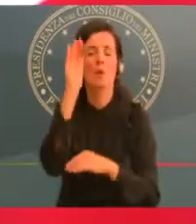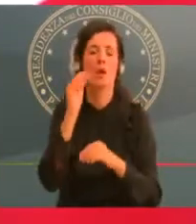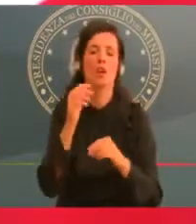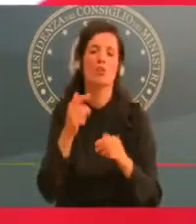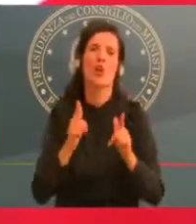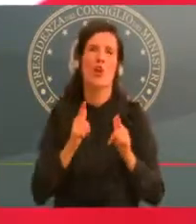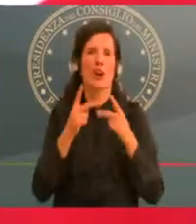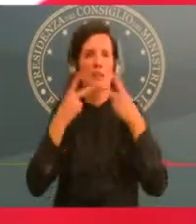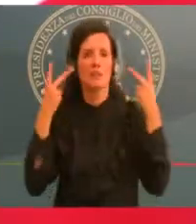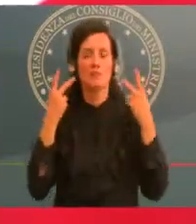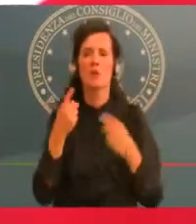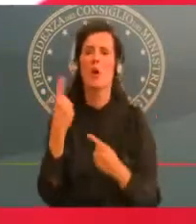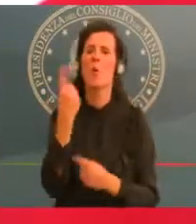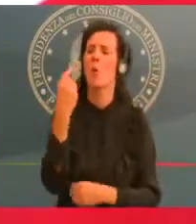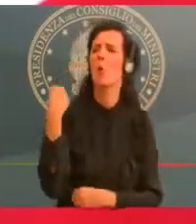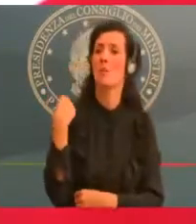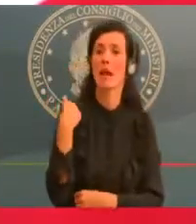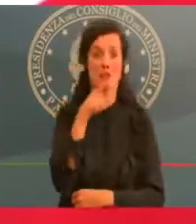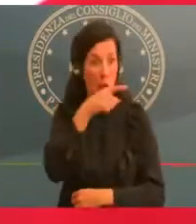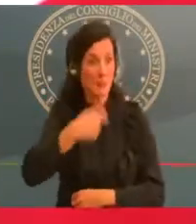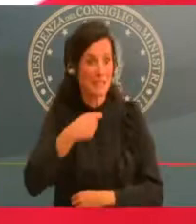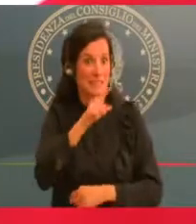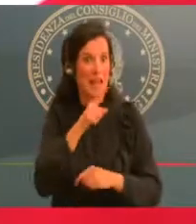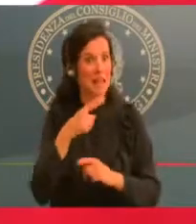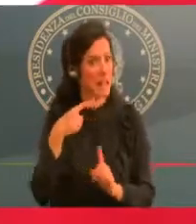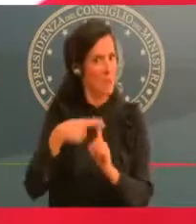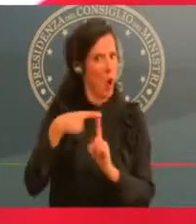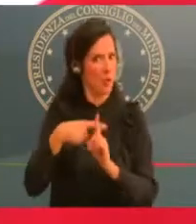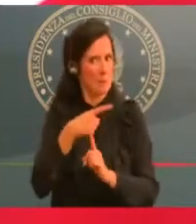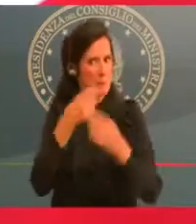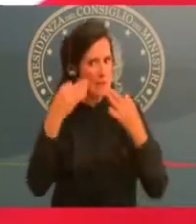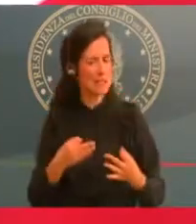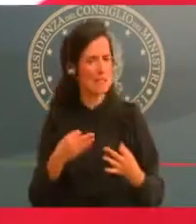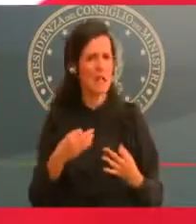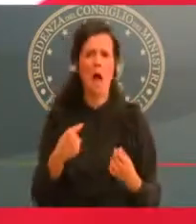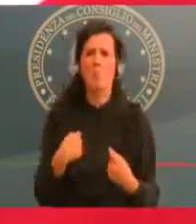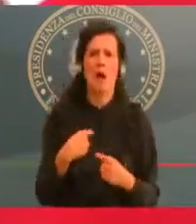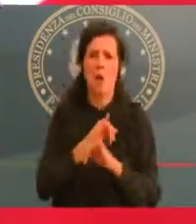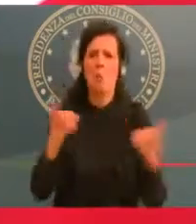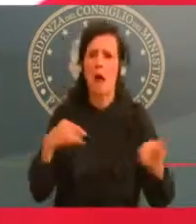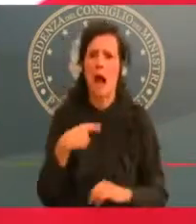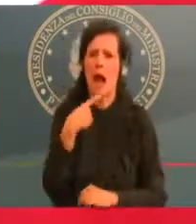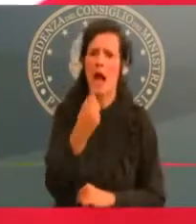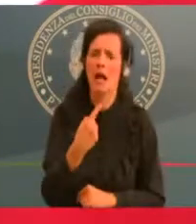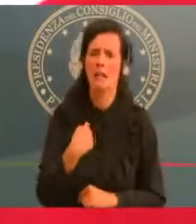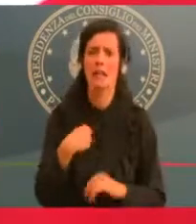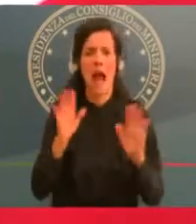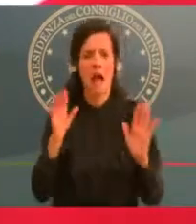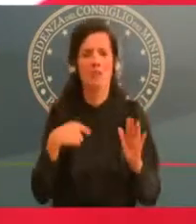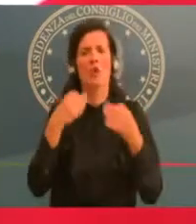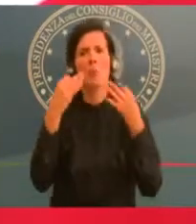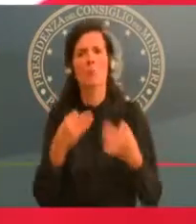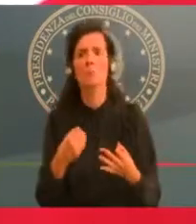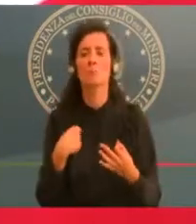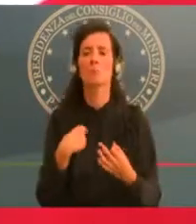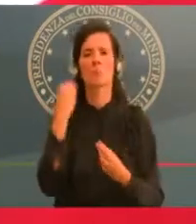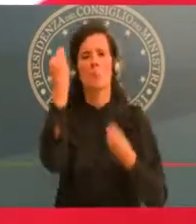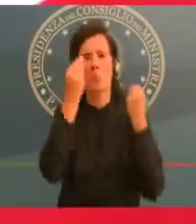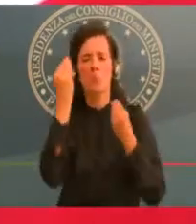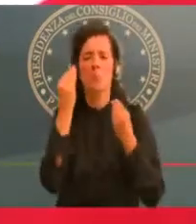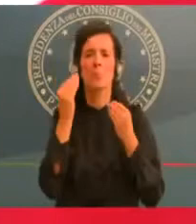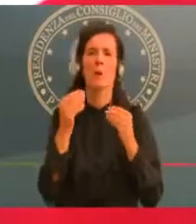sto pensando a un Natale a un periodo natalizio a veglioni feste natalizie cenoni abbracci tra parenti amici